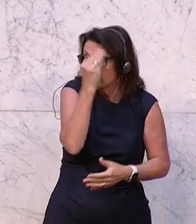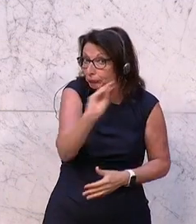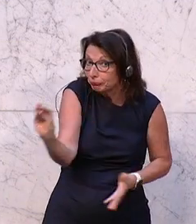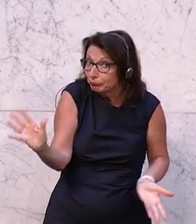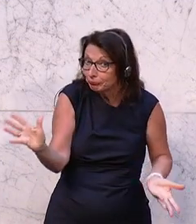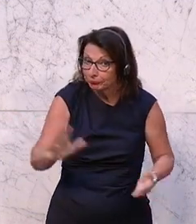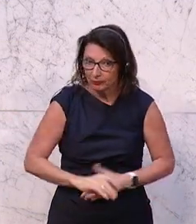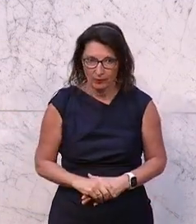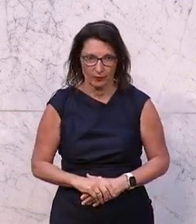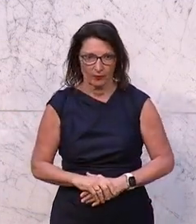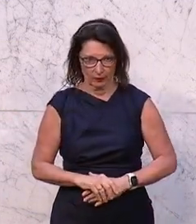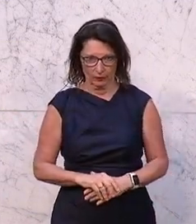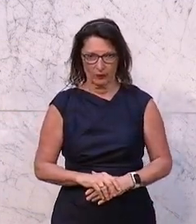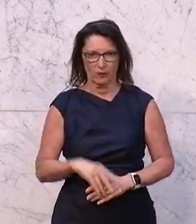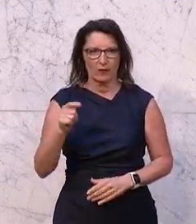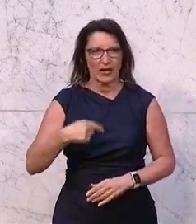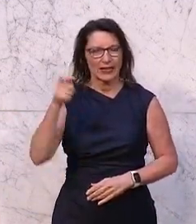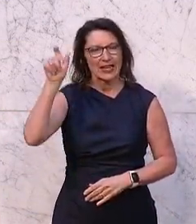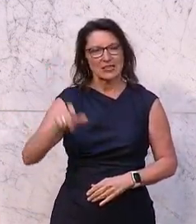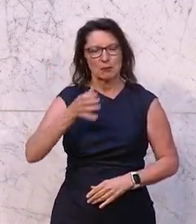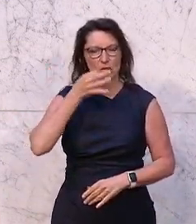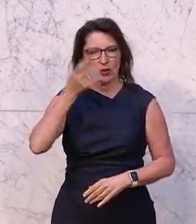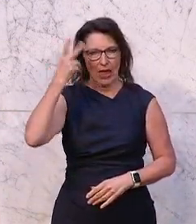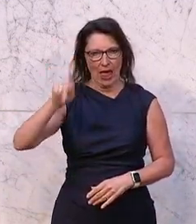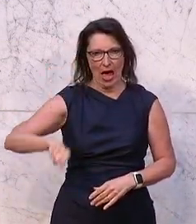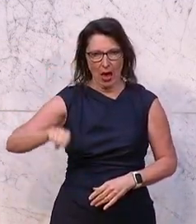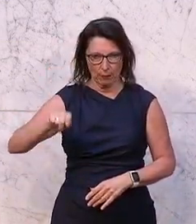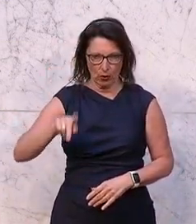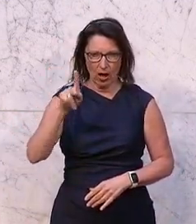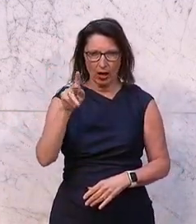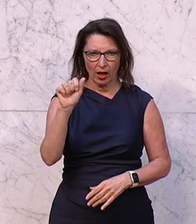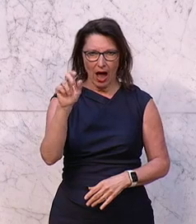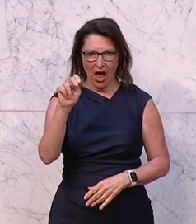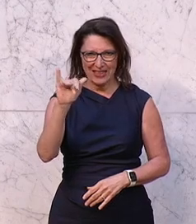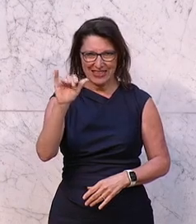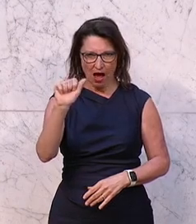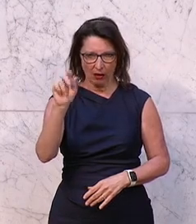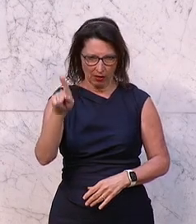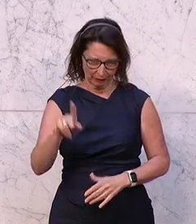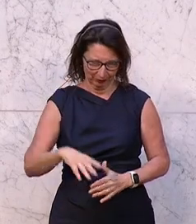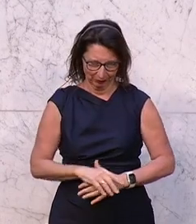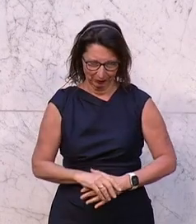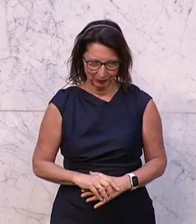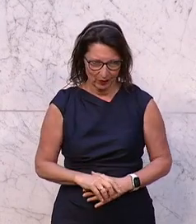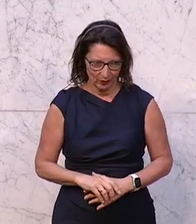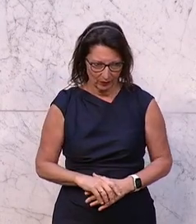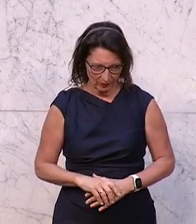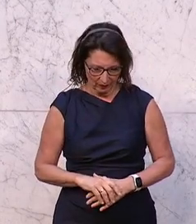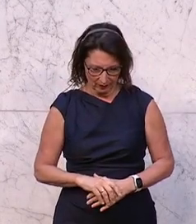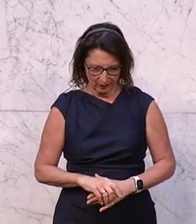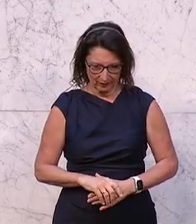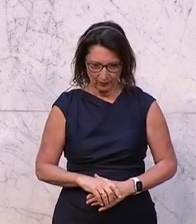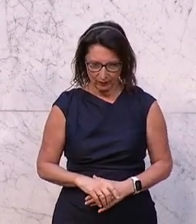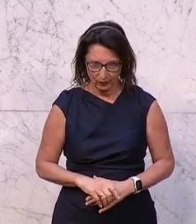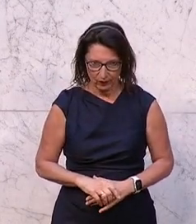Michel Raimond von den Grünen war das Jahr. Mehr Geld für Feuerwehren und mehr Geld für internationale Entwicklungsbanken.